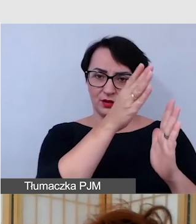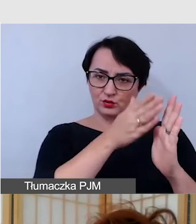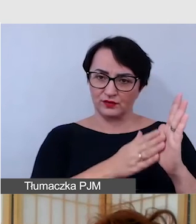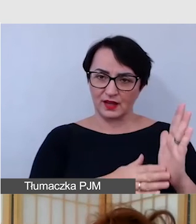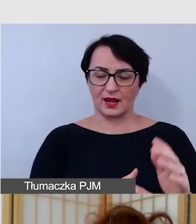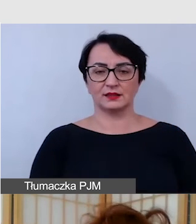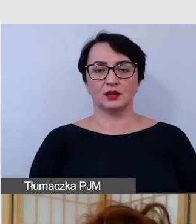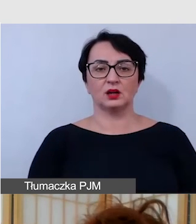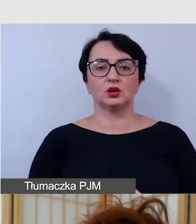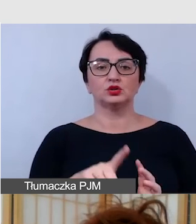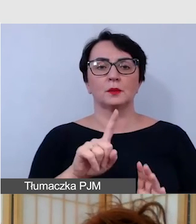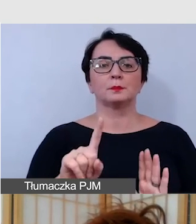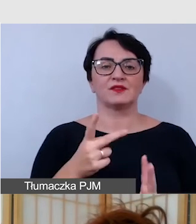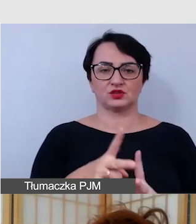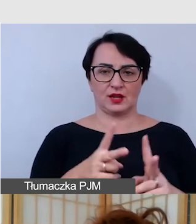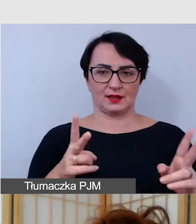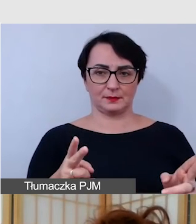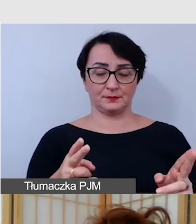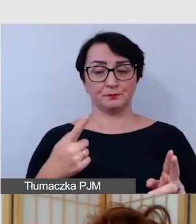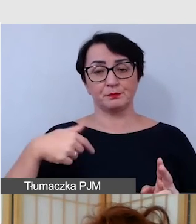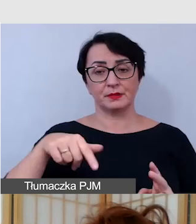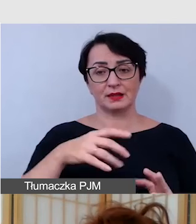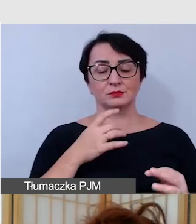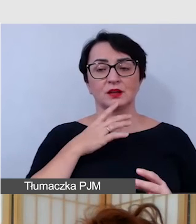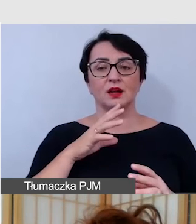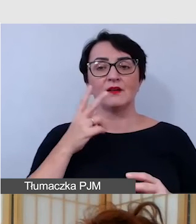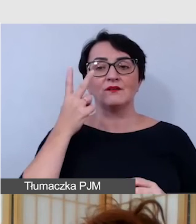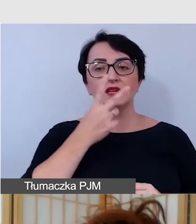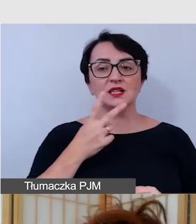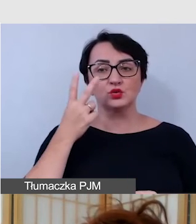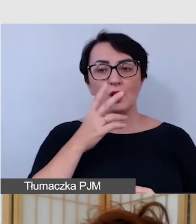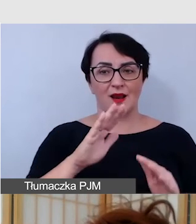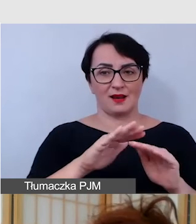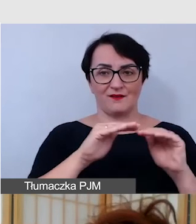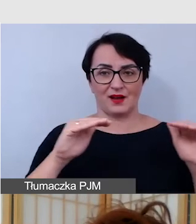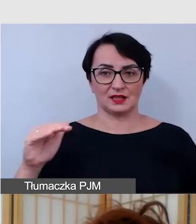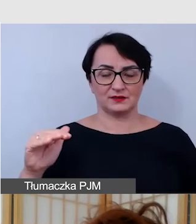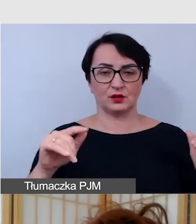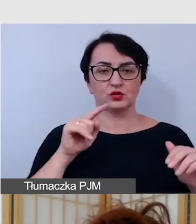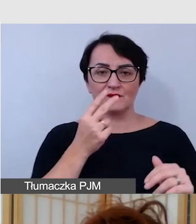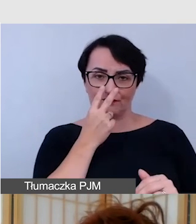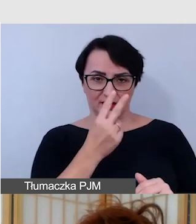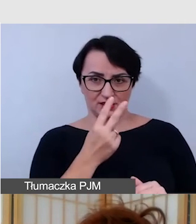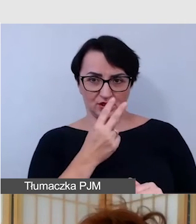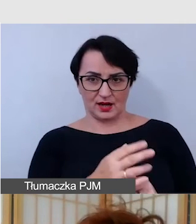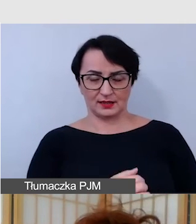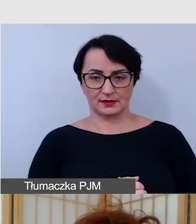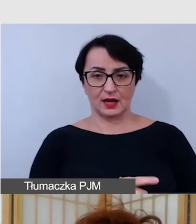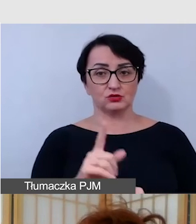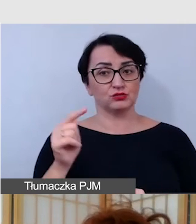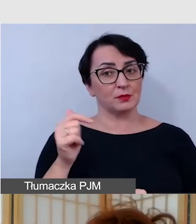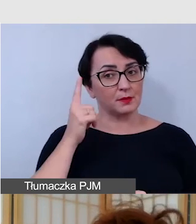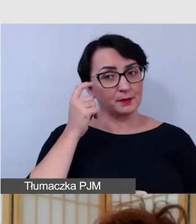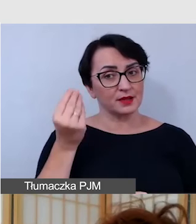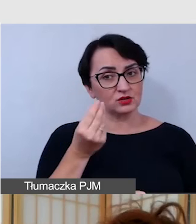to jest jakby ten pierwszy etap. My jesteśmy na tej warstwie wizualnej, widzialnej, fizycznej. Natomiast pamiętajmy, że